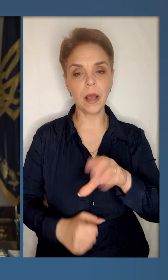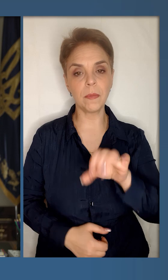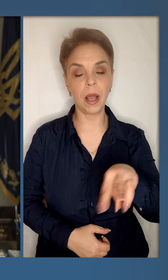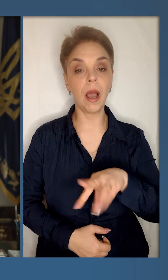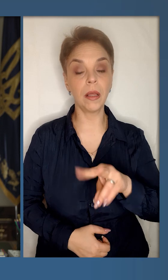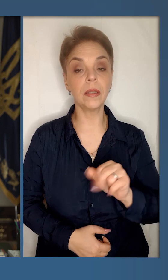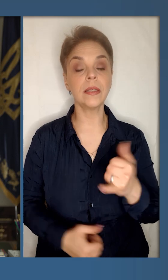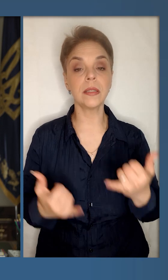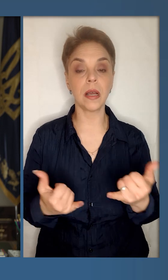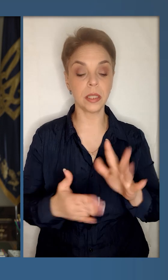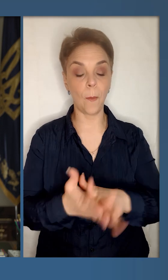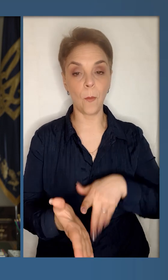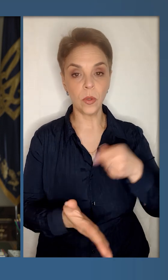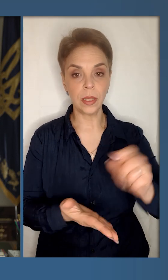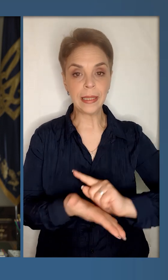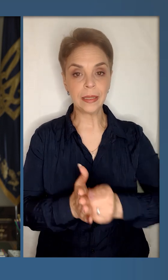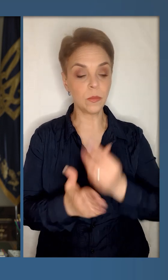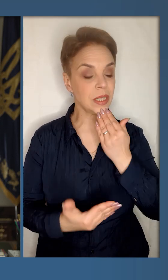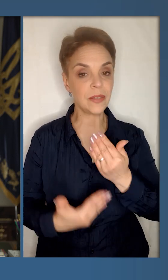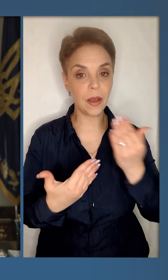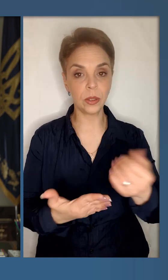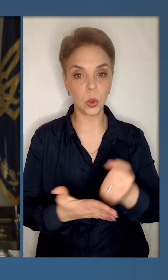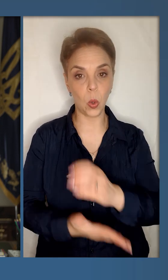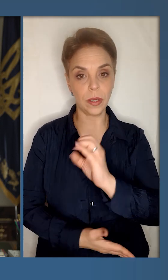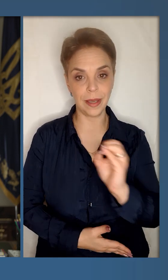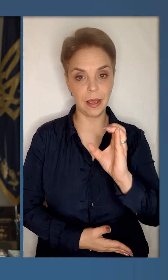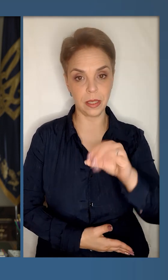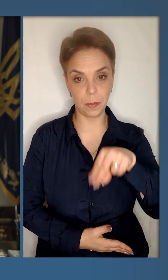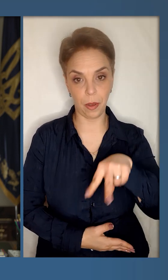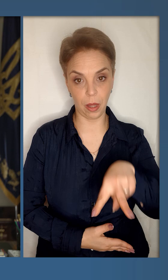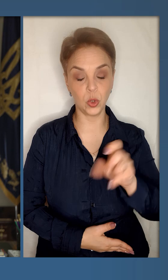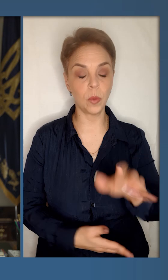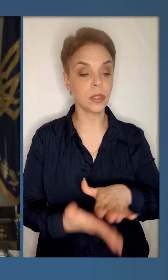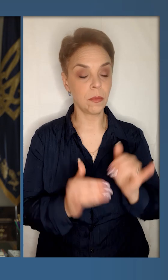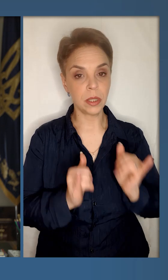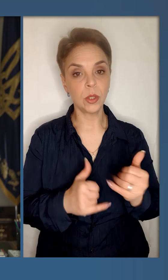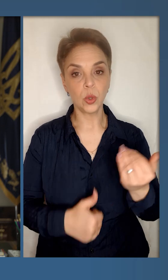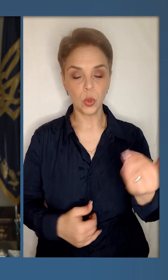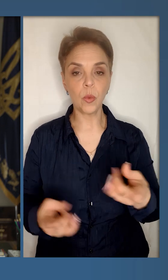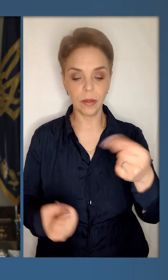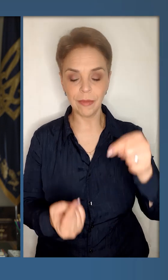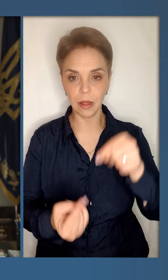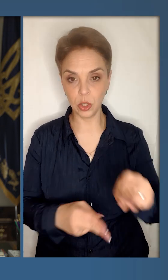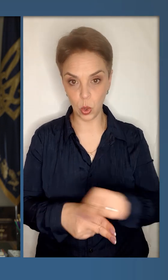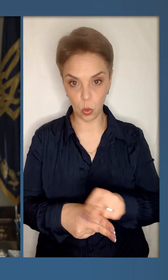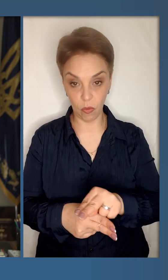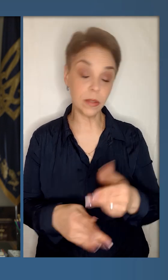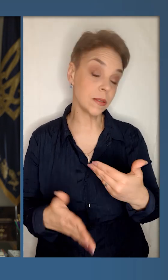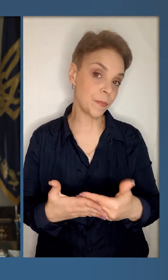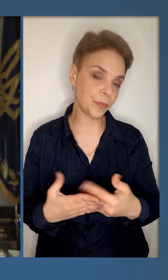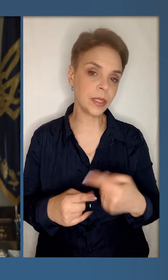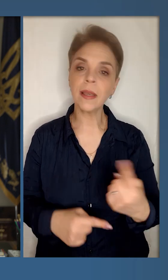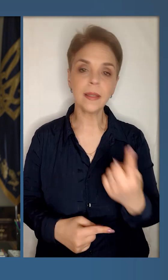адвокати Михайла зараз подали термінове звернення до ЄСПЛ, щоб забезпечити йому належне